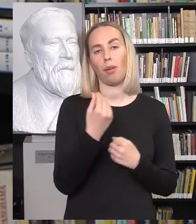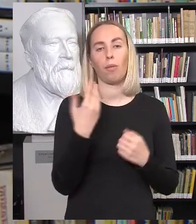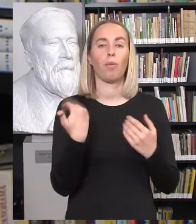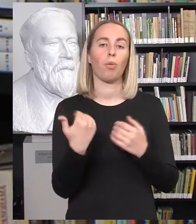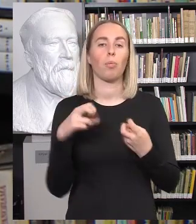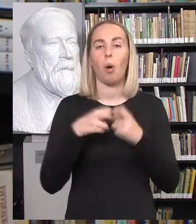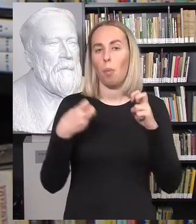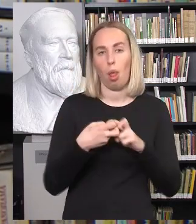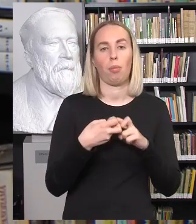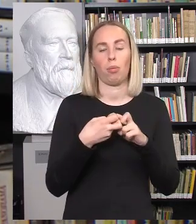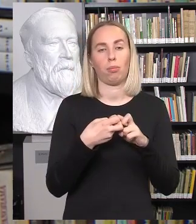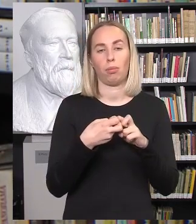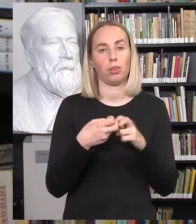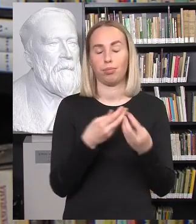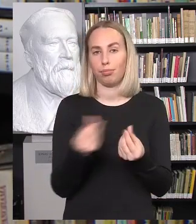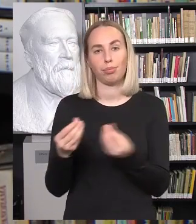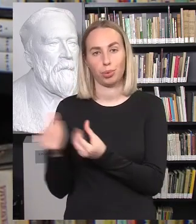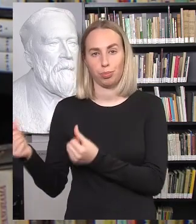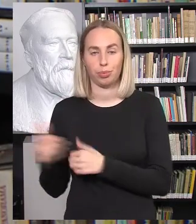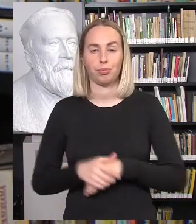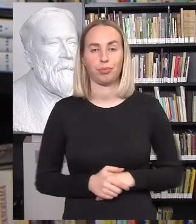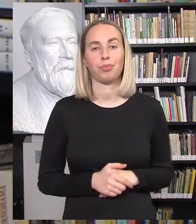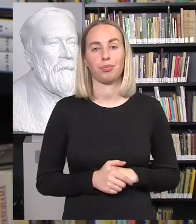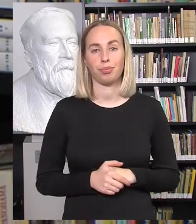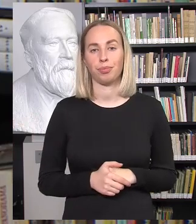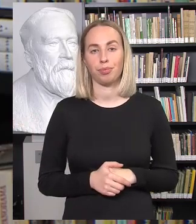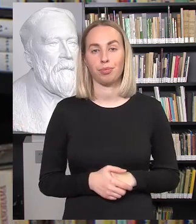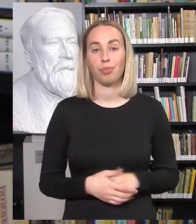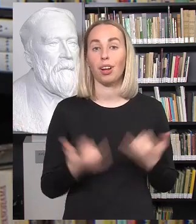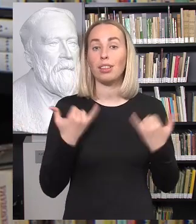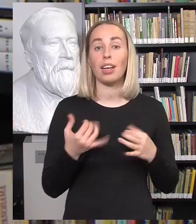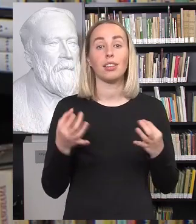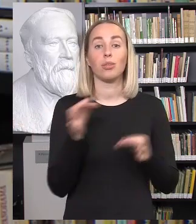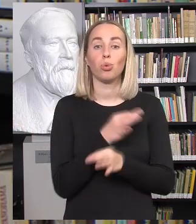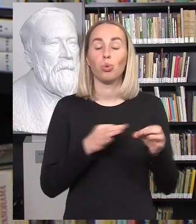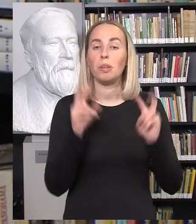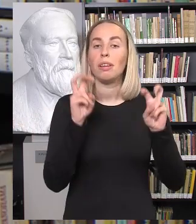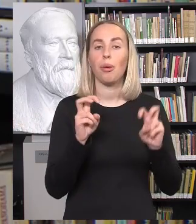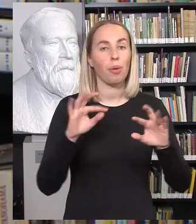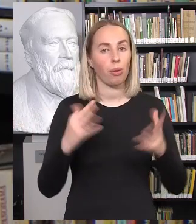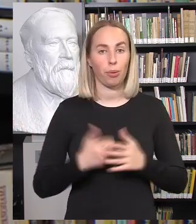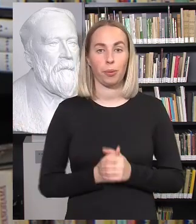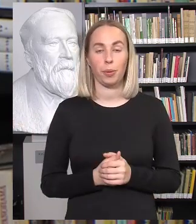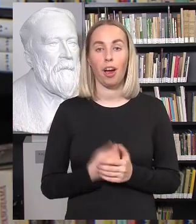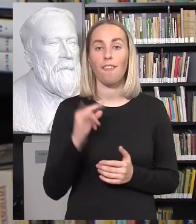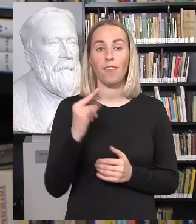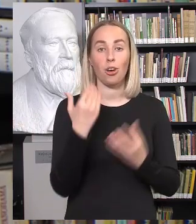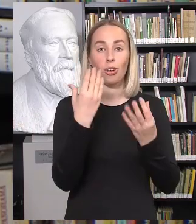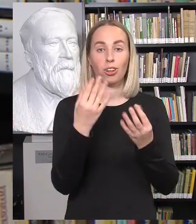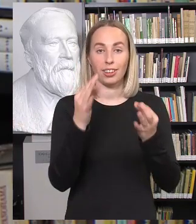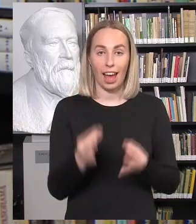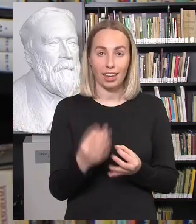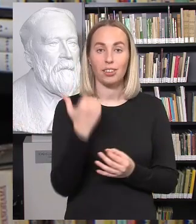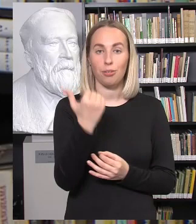kliūtis ir distancijas. Šiandien mūsų diskusijos tema – vaiko teisė į kokybišką švietimą,